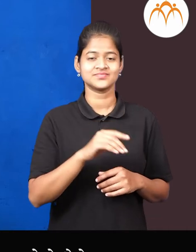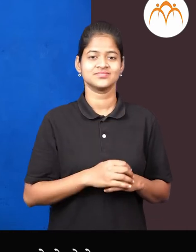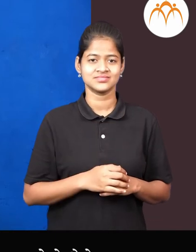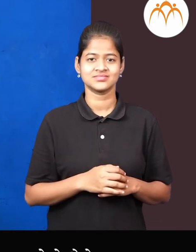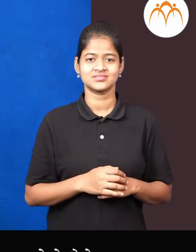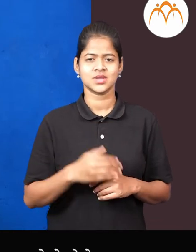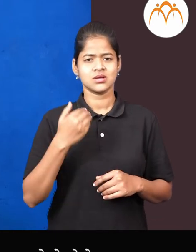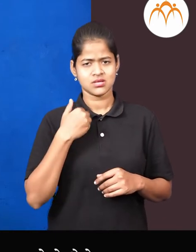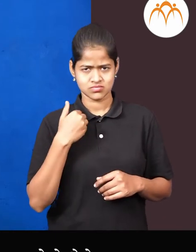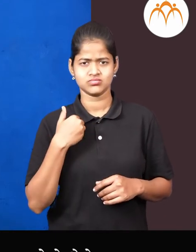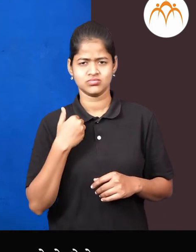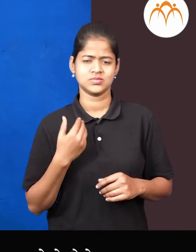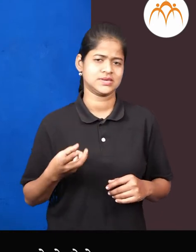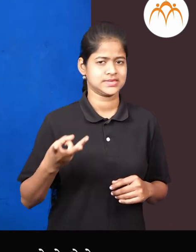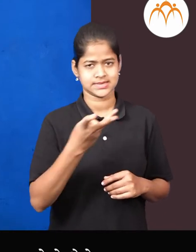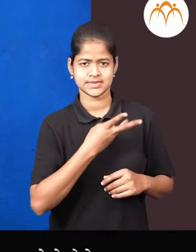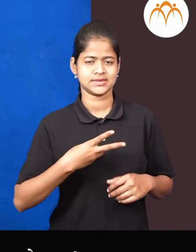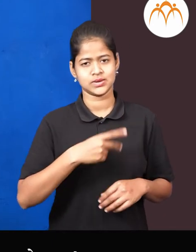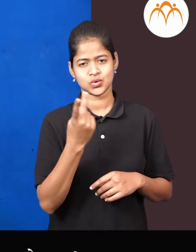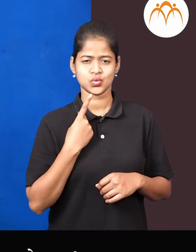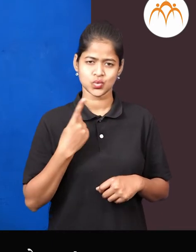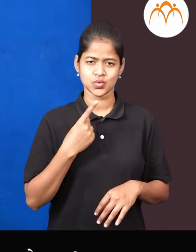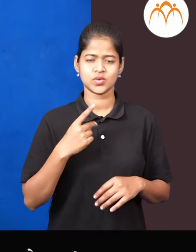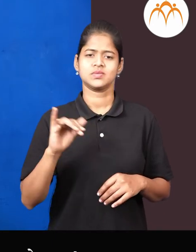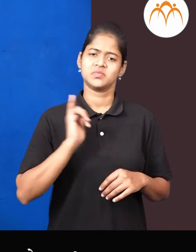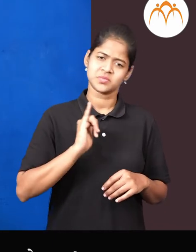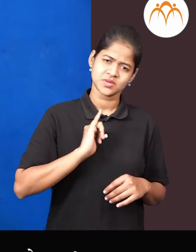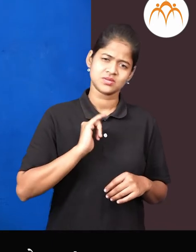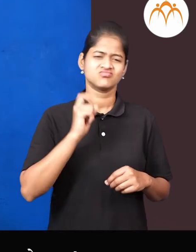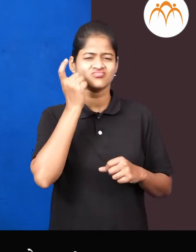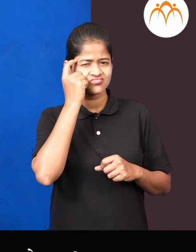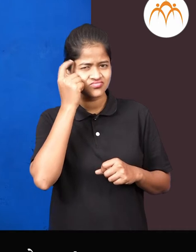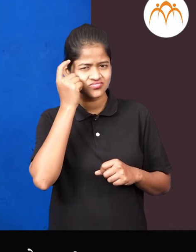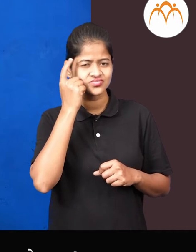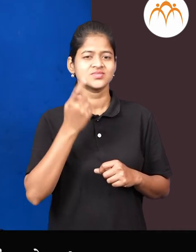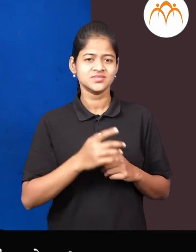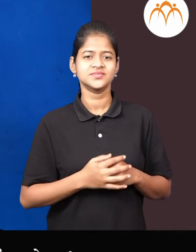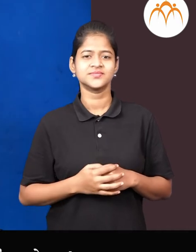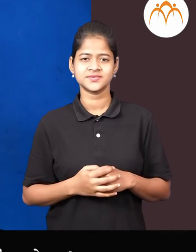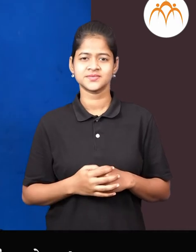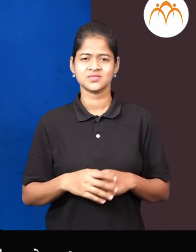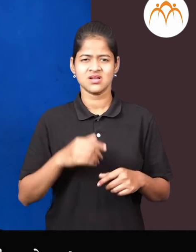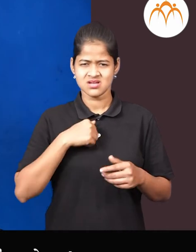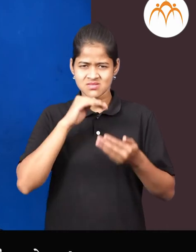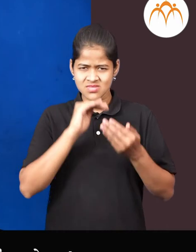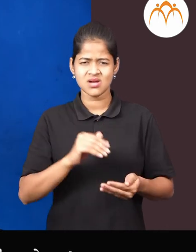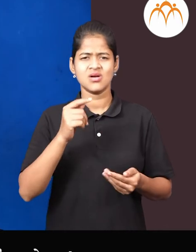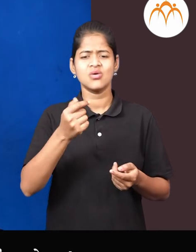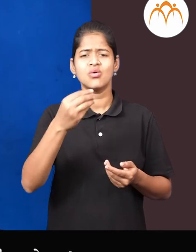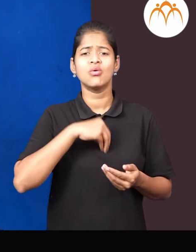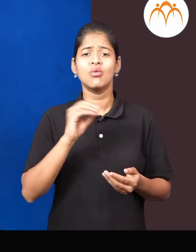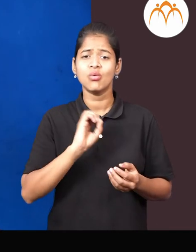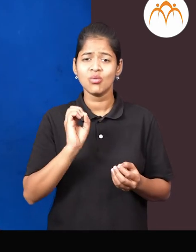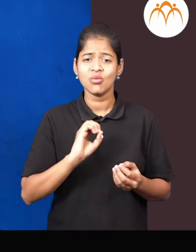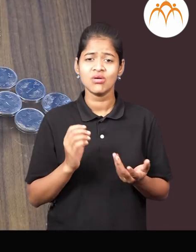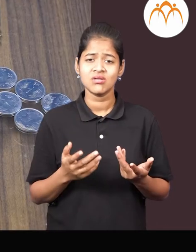से, आणी अपले तीघंकाडे मलून असलेले पोई से, सार्खे चाहेत का विचार कर बोर जरा पड माजा कड़े काइस नहीं है न?